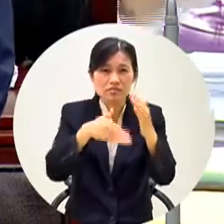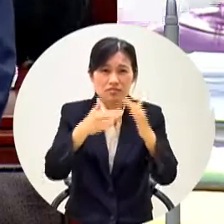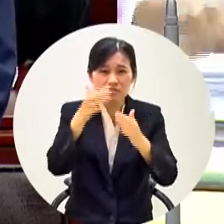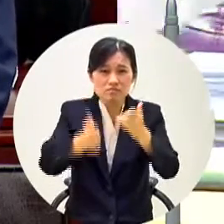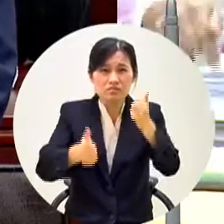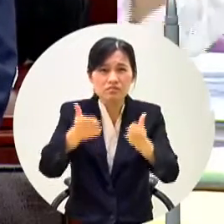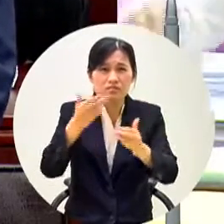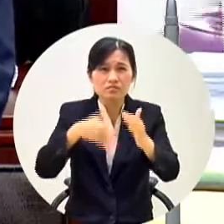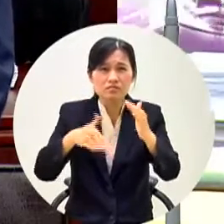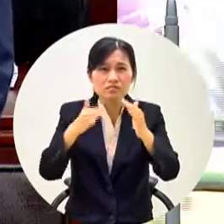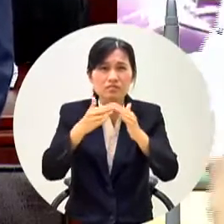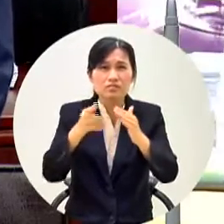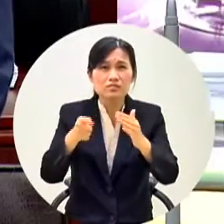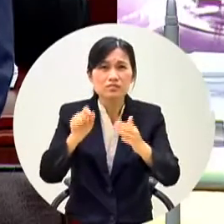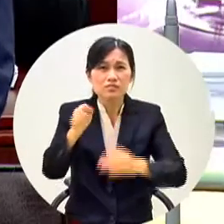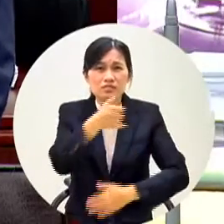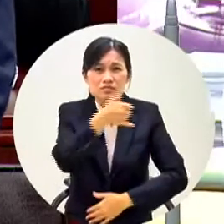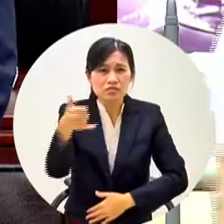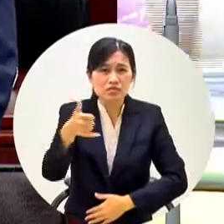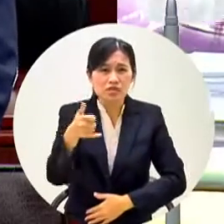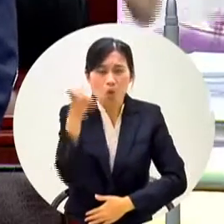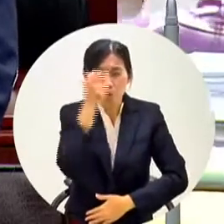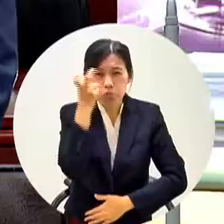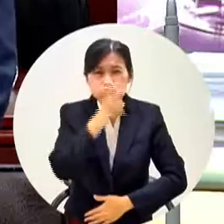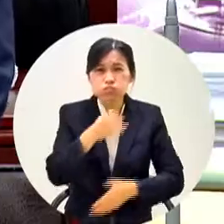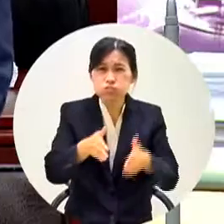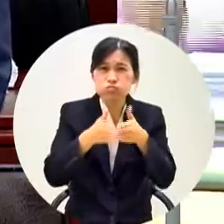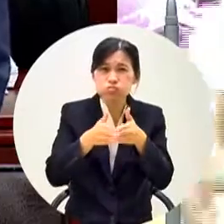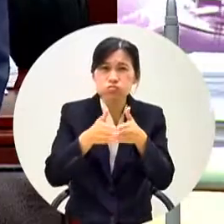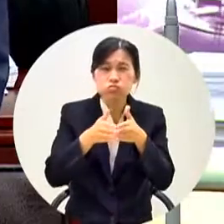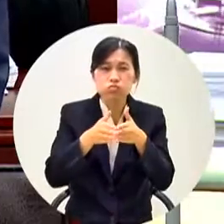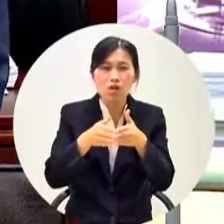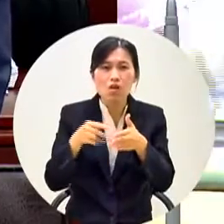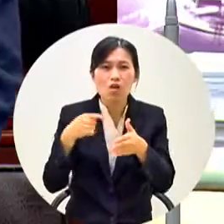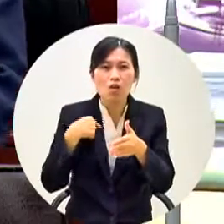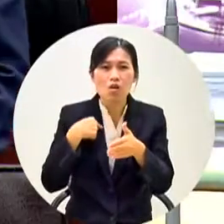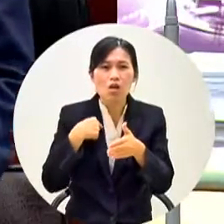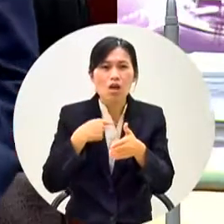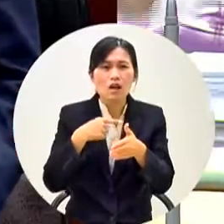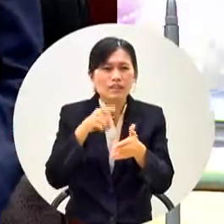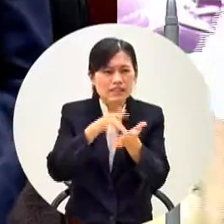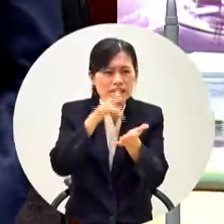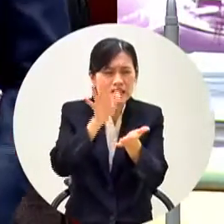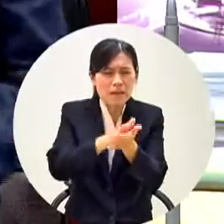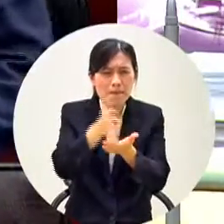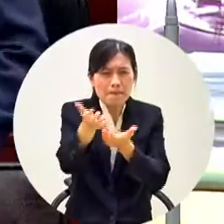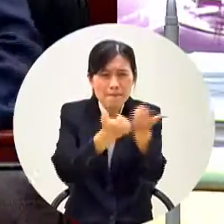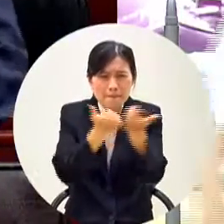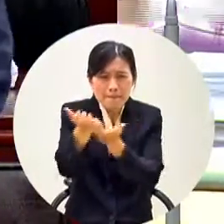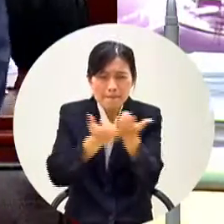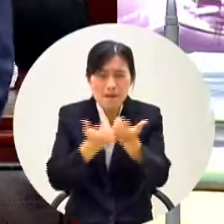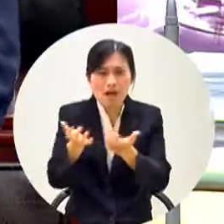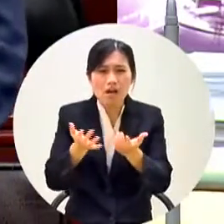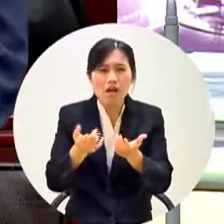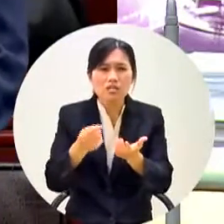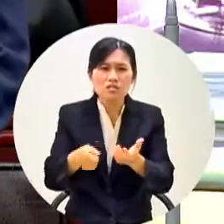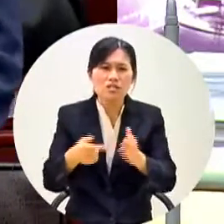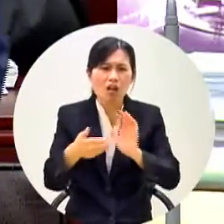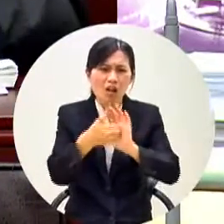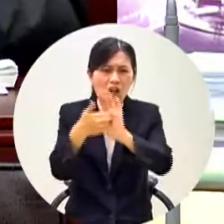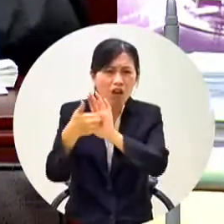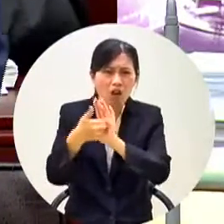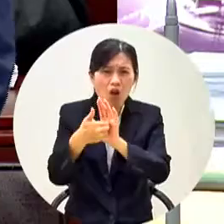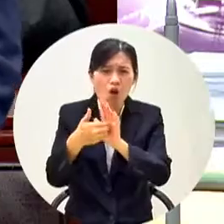議員要監督我監督你拆標了你們在迴避議員的監督你讓